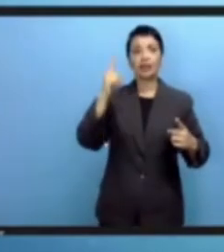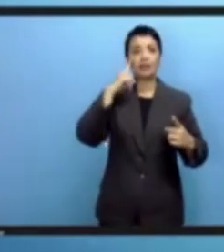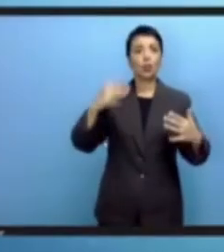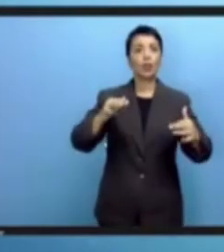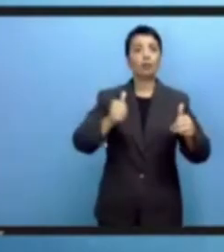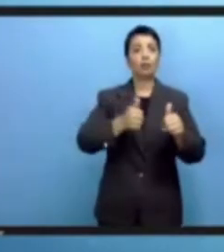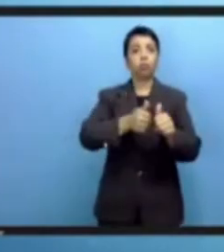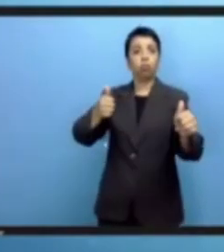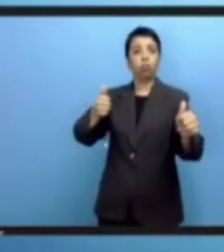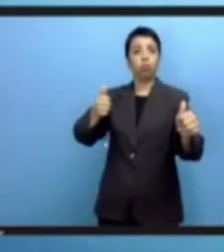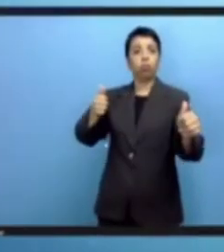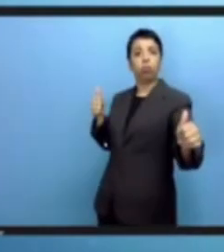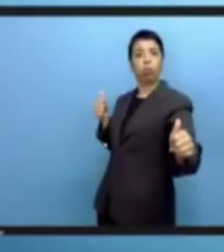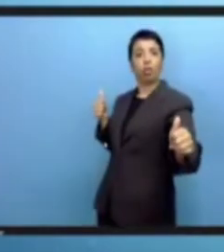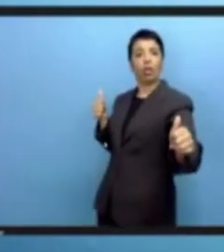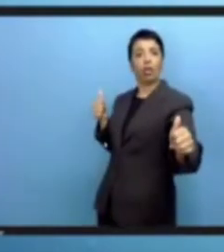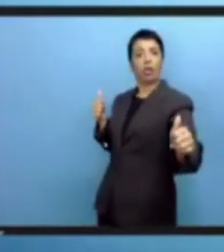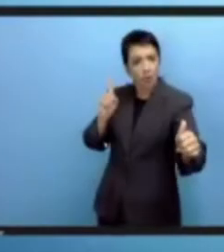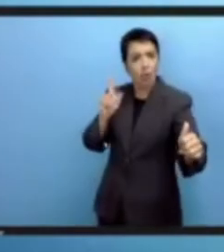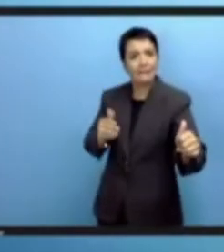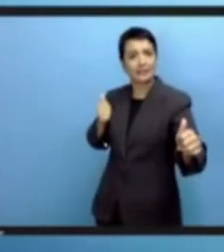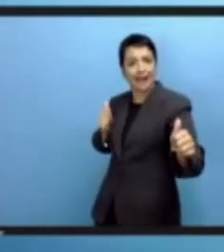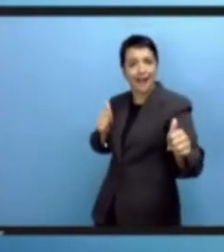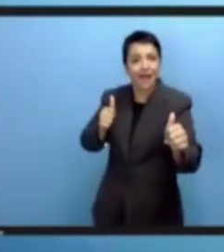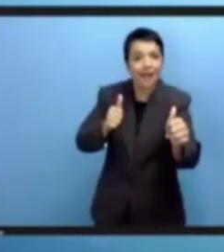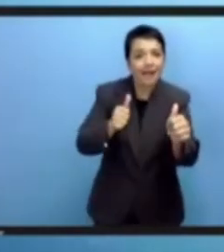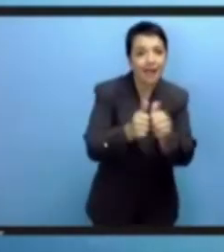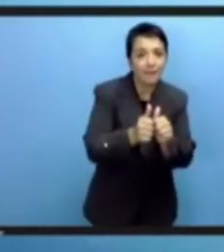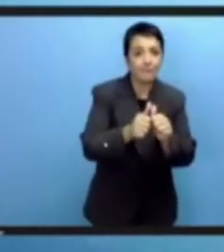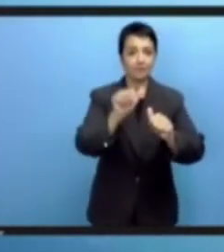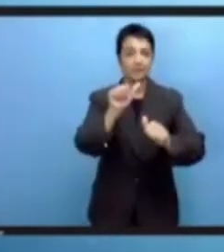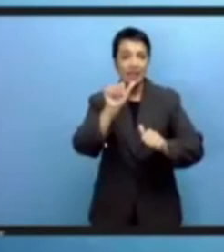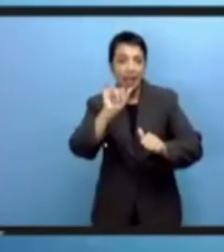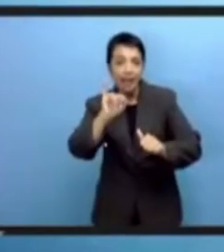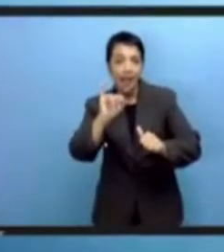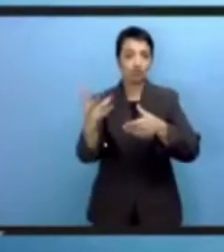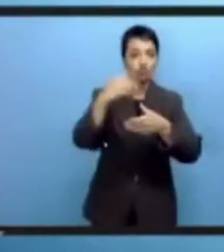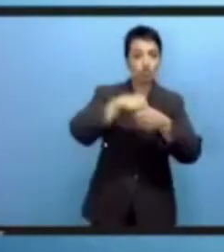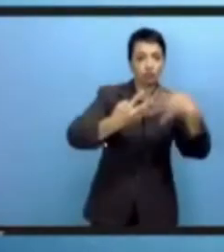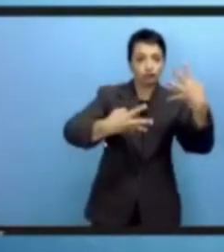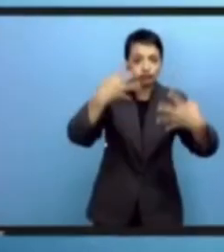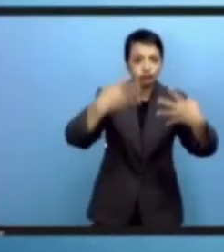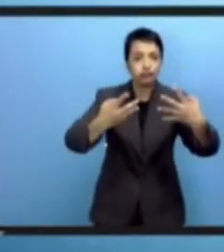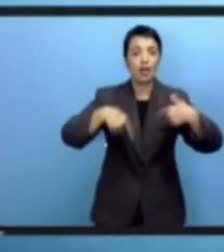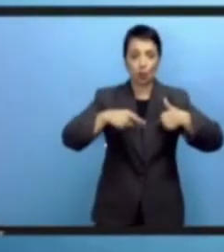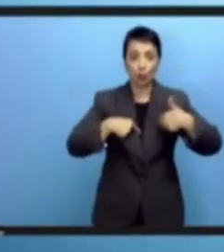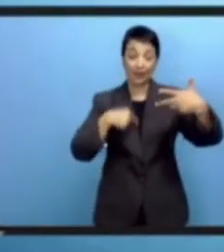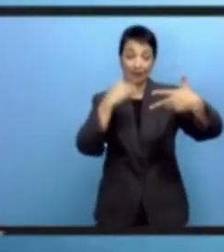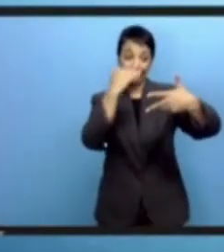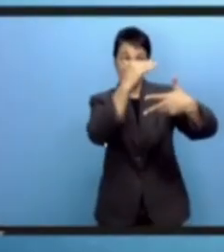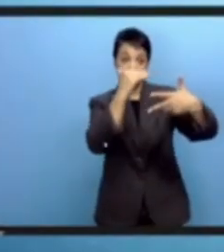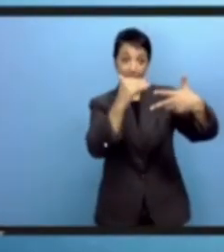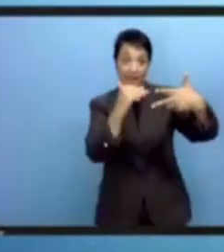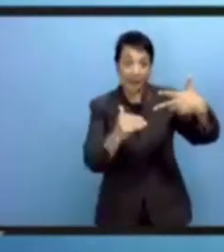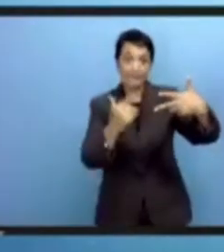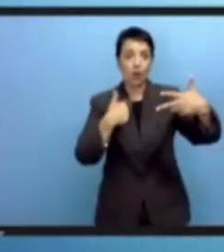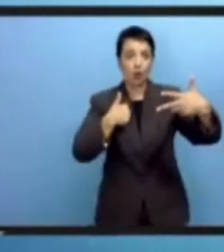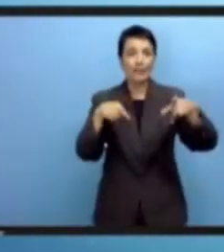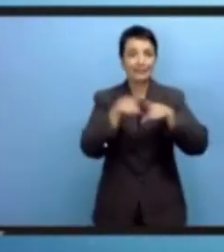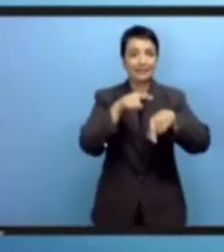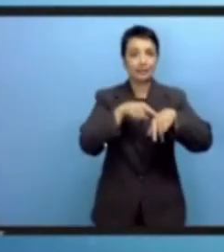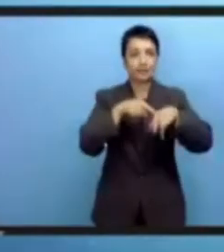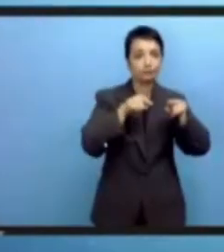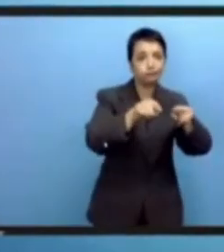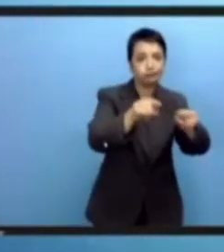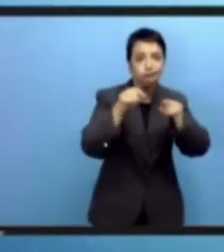فنية إنه تحدي يواجه الجميع ينبغي أن نصر حتى لا تتخلف أفريقيا عن